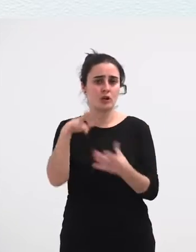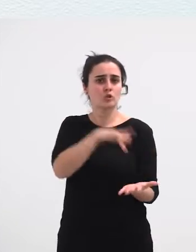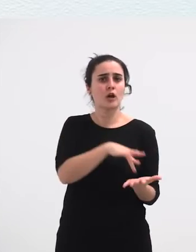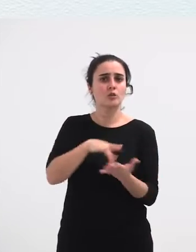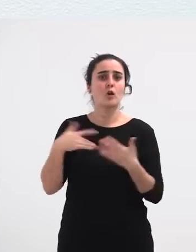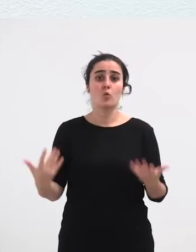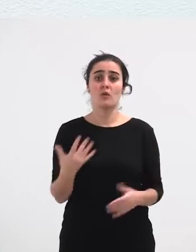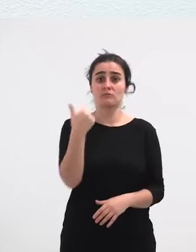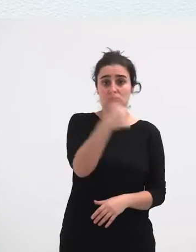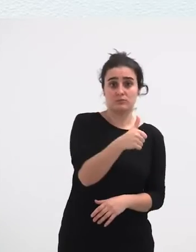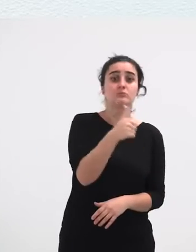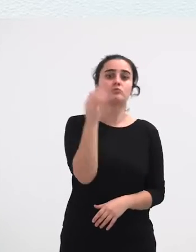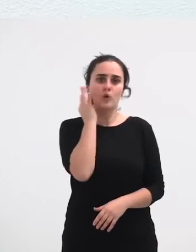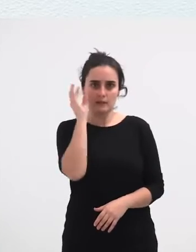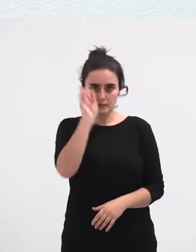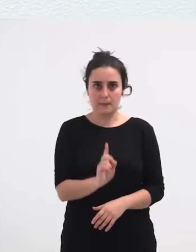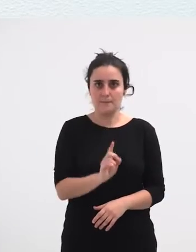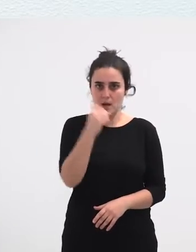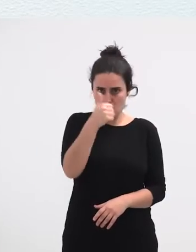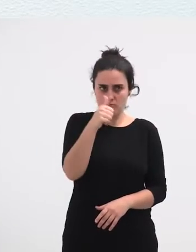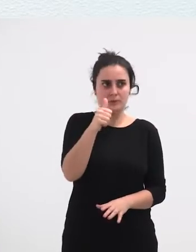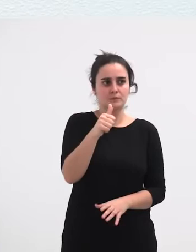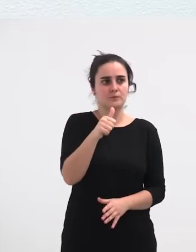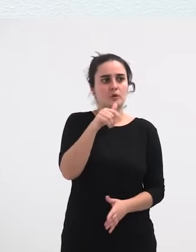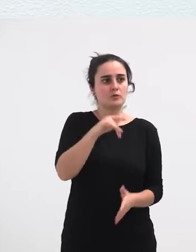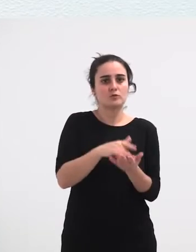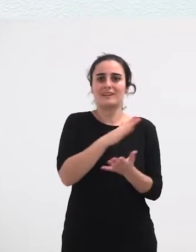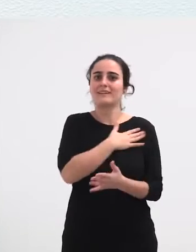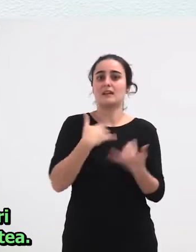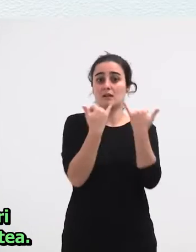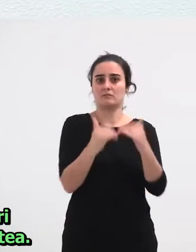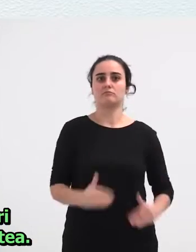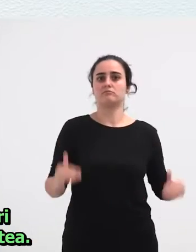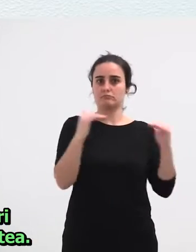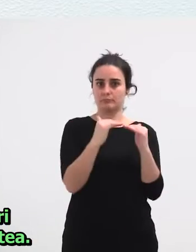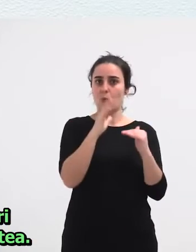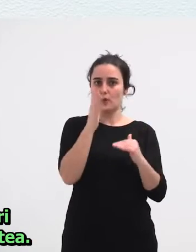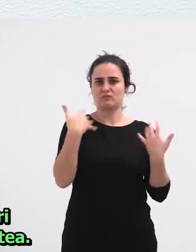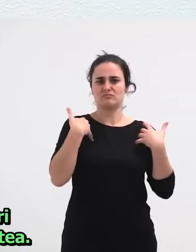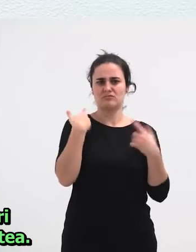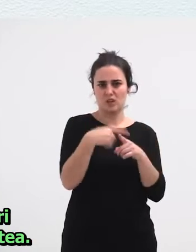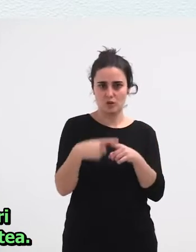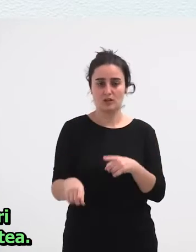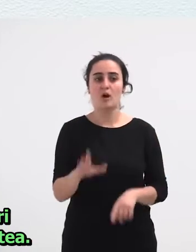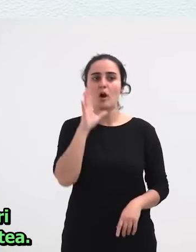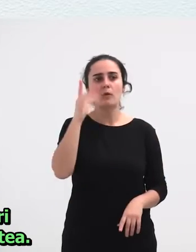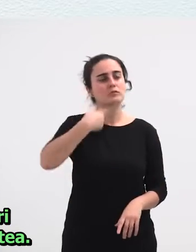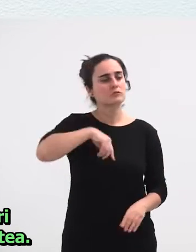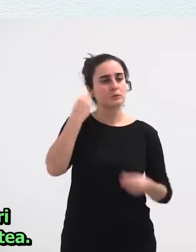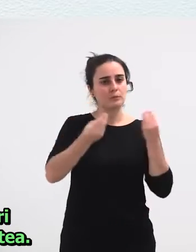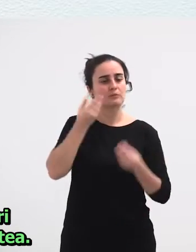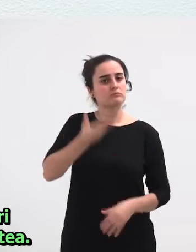makumeak eta bai gizonek ere Jaiparekide baten alde egiteko Iruditzen zegoen Arrantzitsua hori Paper zuriaren gainean